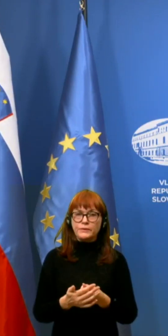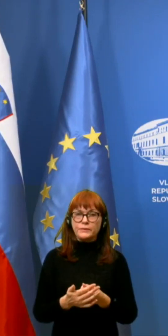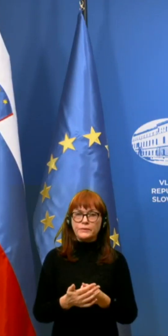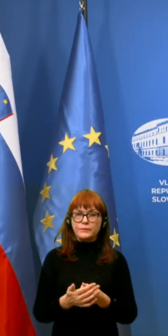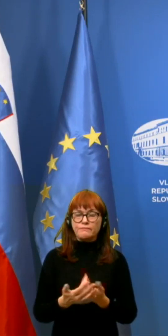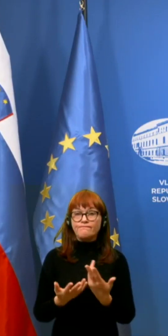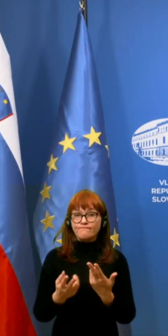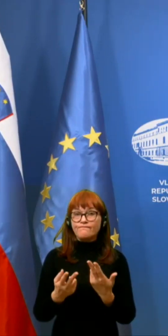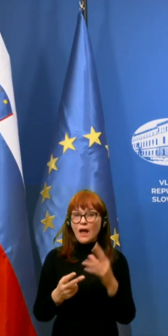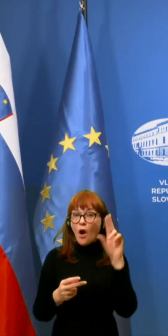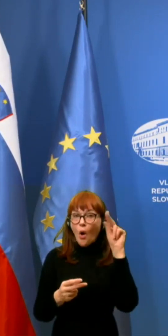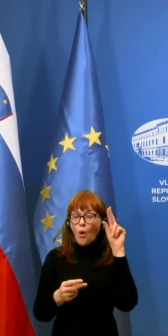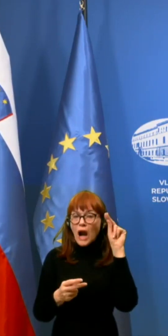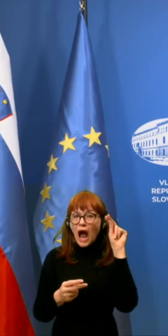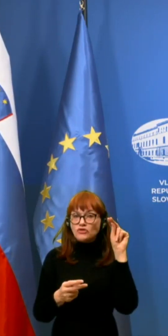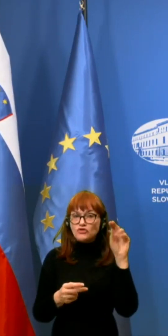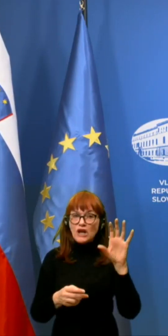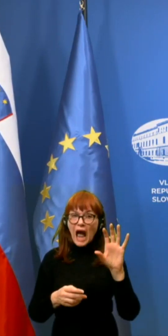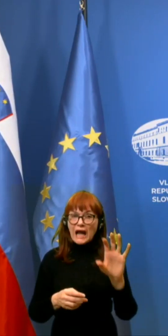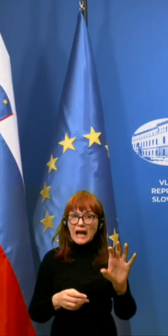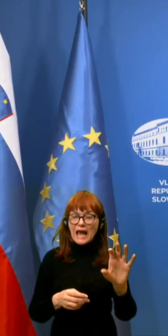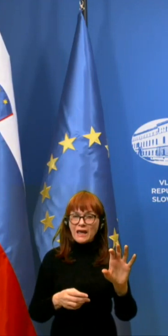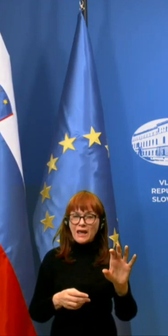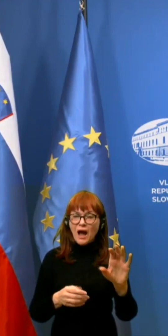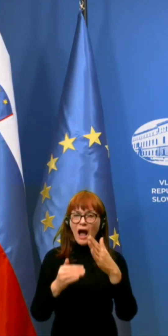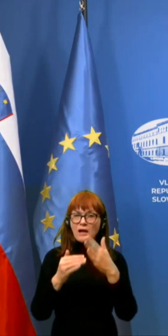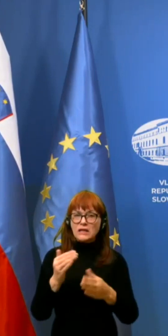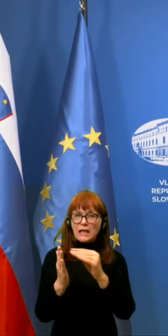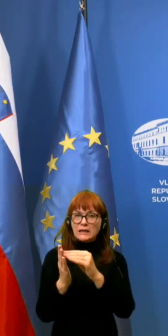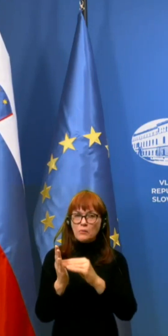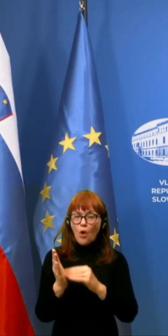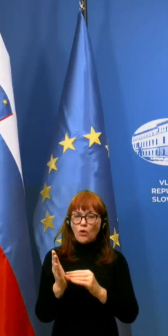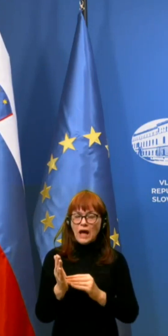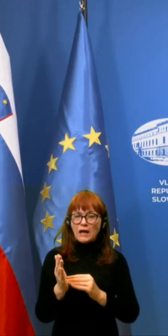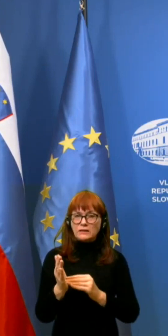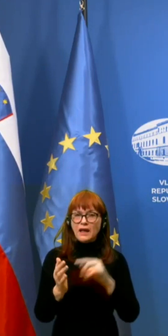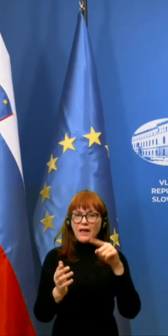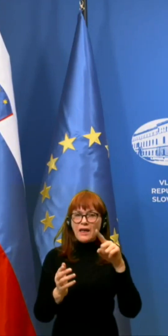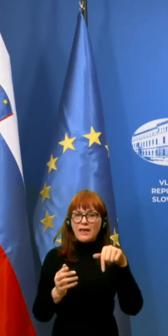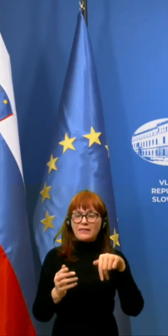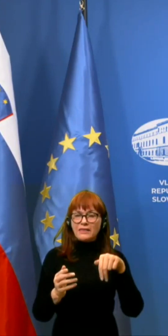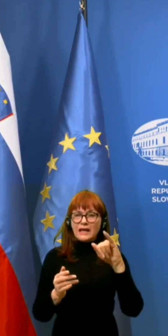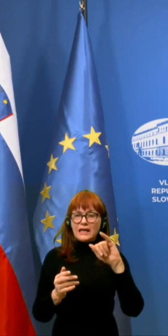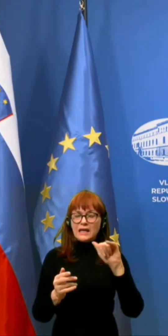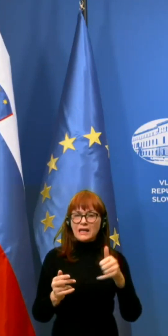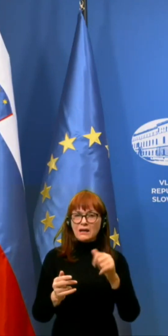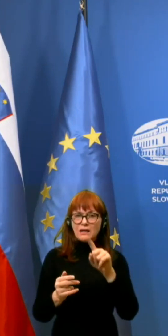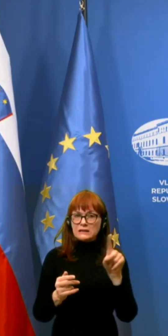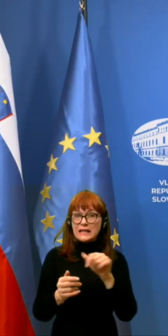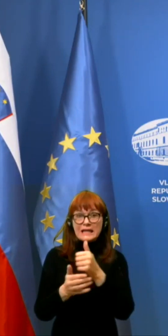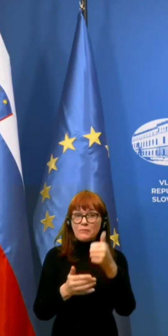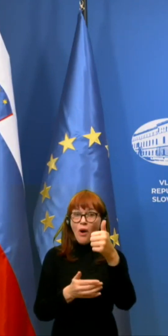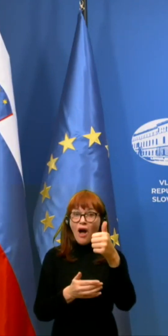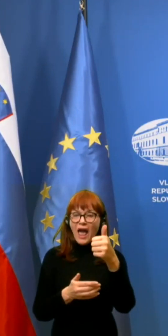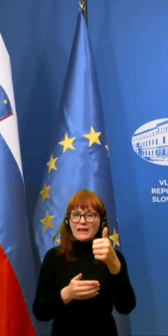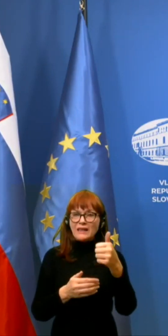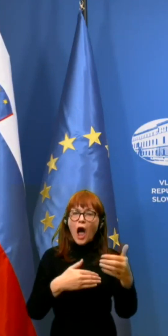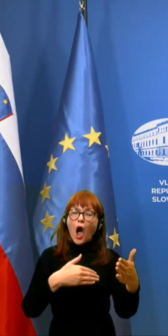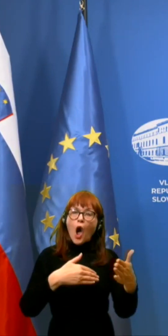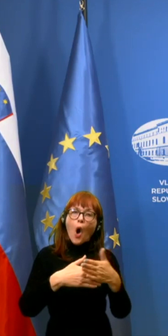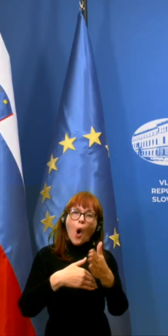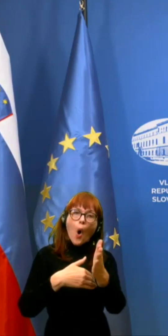pravzaprav oranžna regija po zadnjih podatkih nacionalnega iščuta zgolj samo še ena, torej obalna,